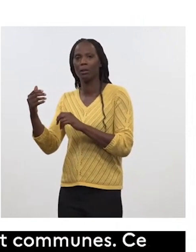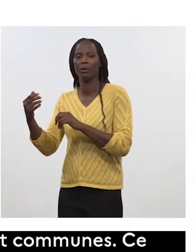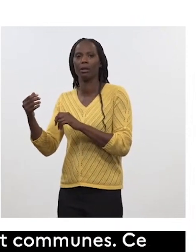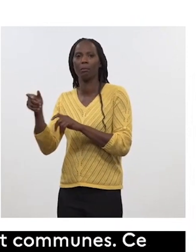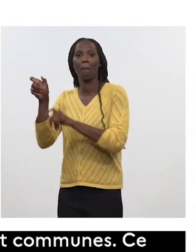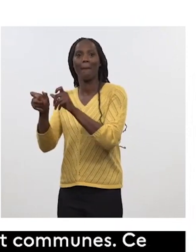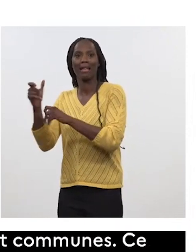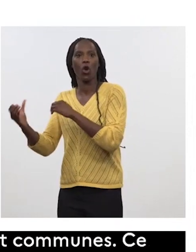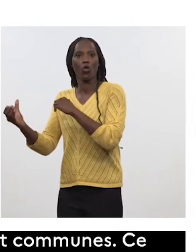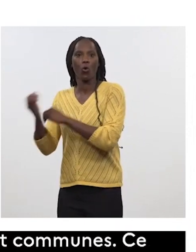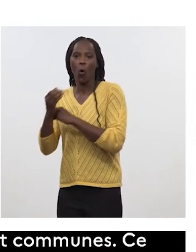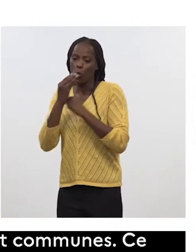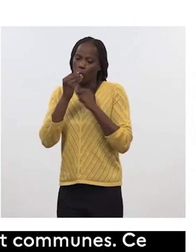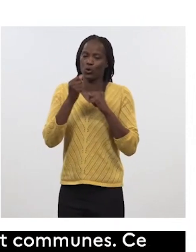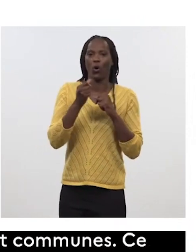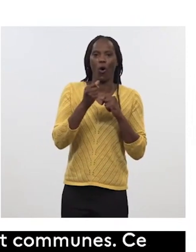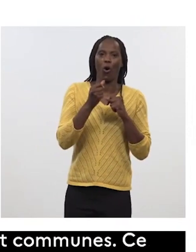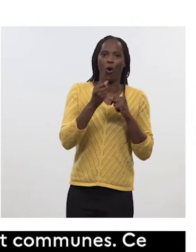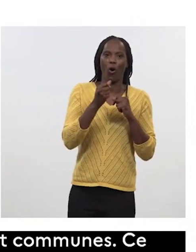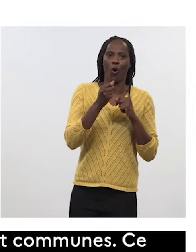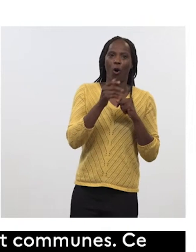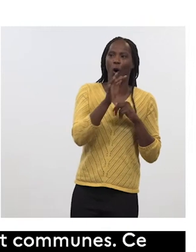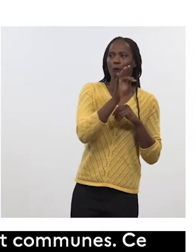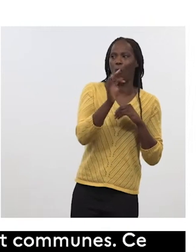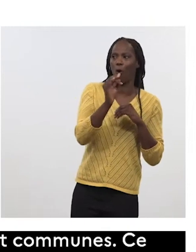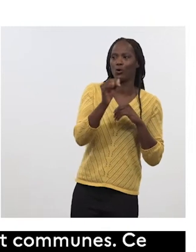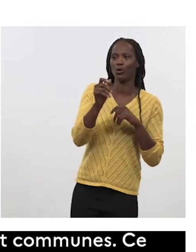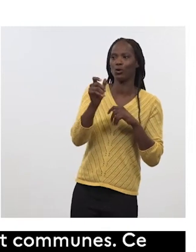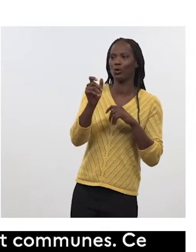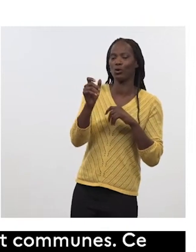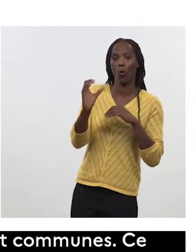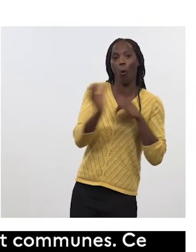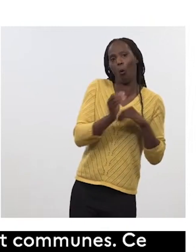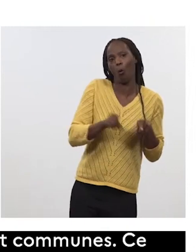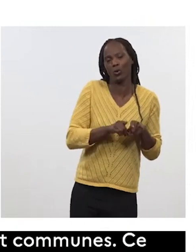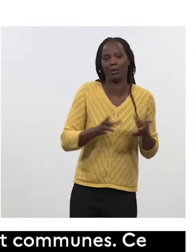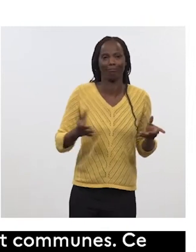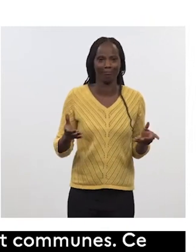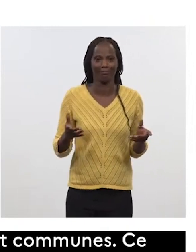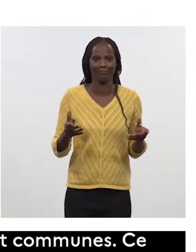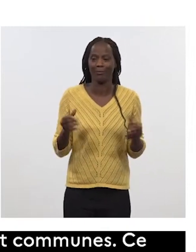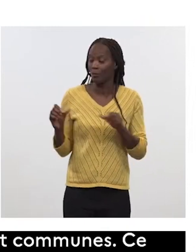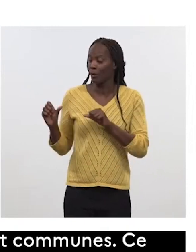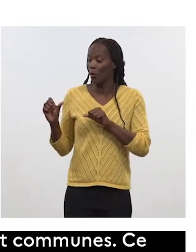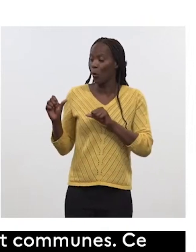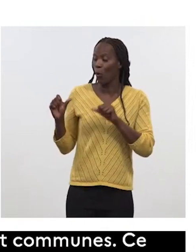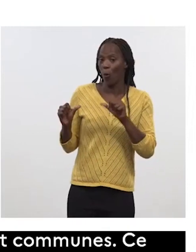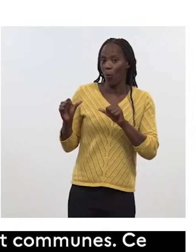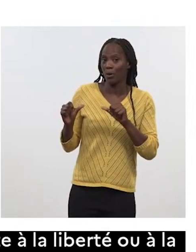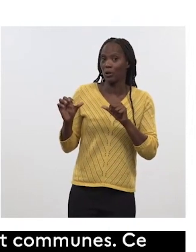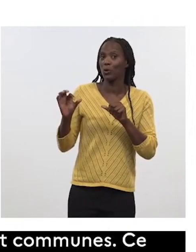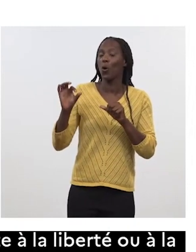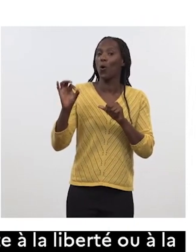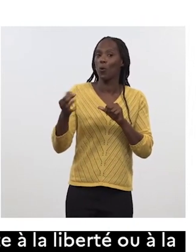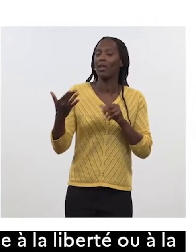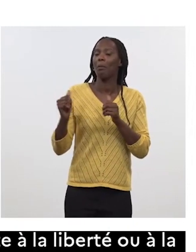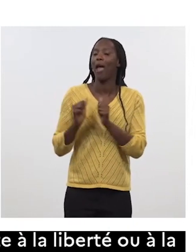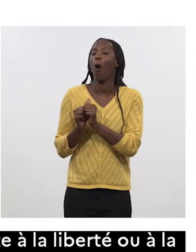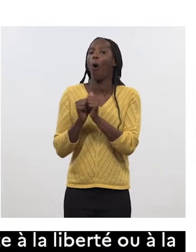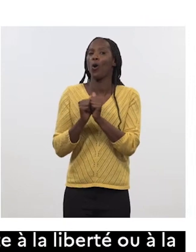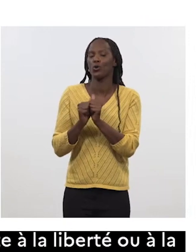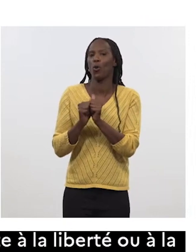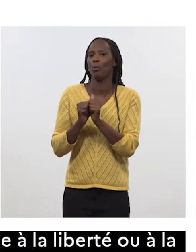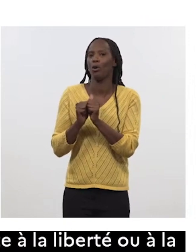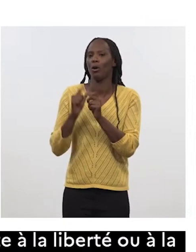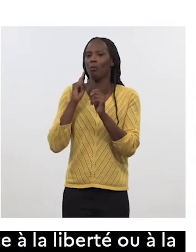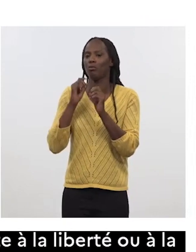compétiteurs pour reprendre l'expression consacrée et donc on voit bien que ces projets capacitaires ne doivent pas être des